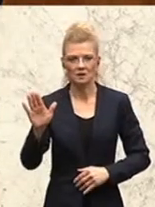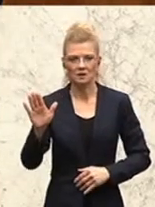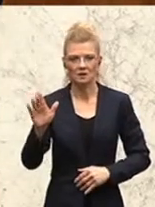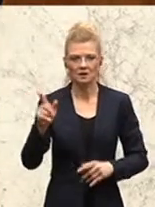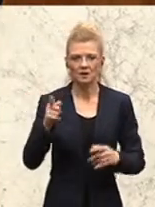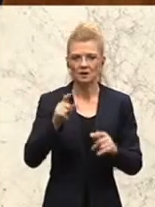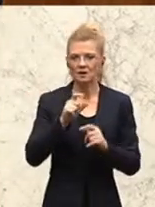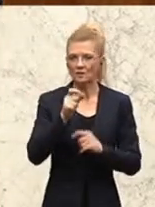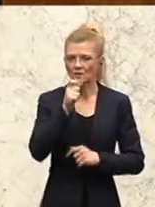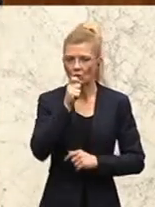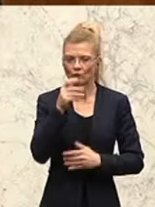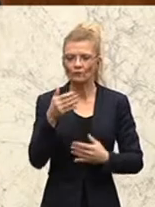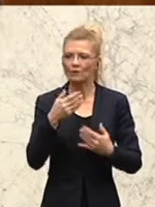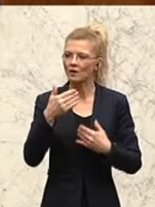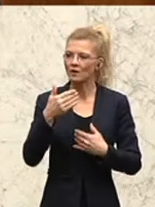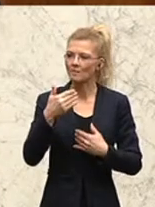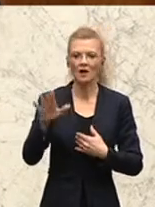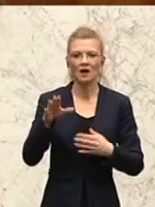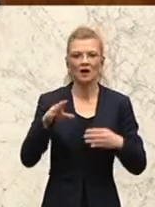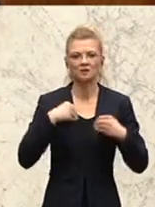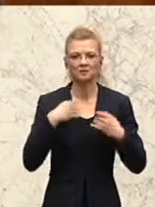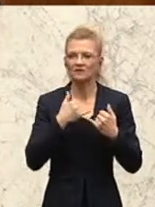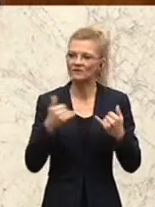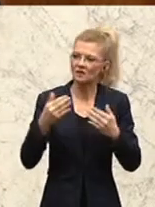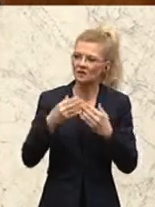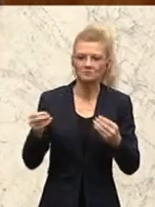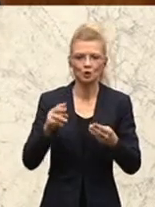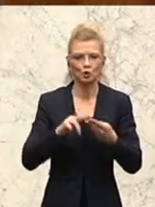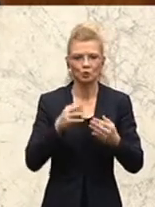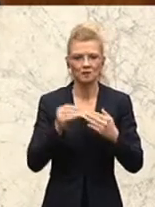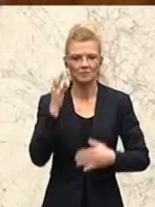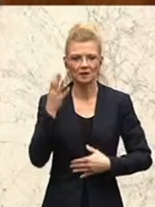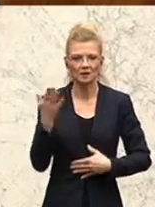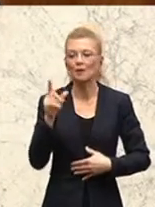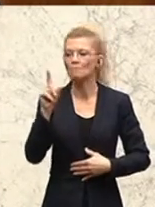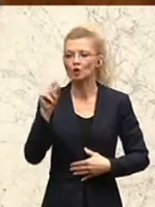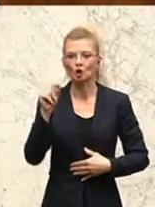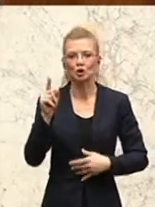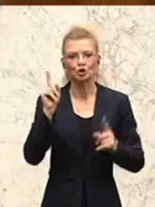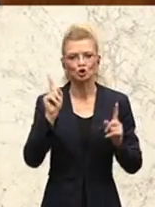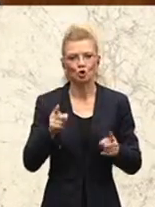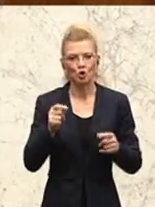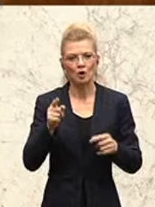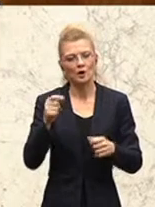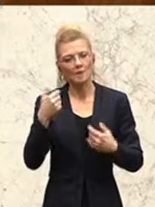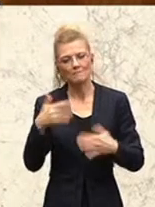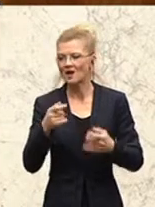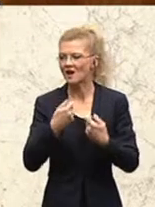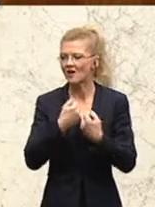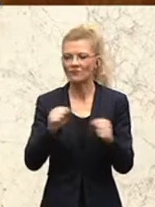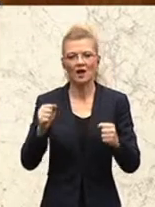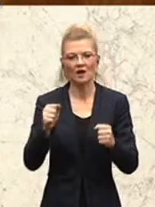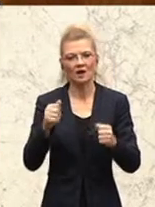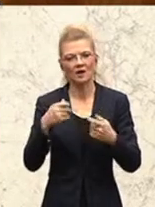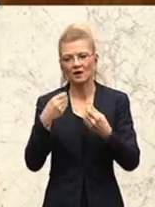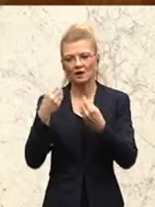Experten mehr respektiert als bisher. Das heißt auch, sie stärker in die Freiheit zu entlassen, sie damit